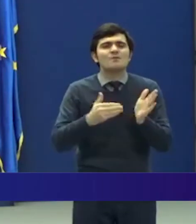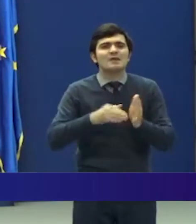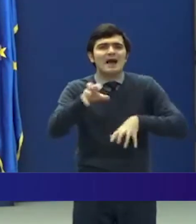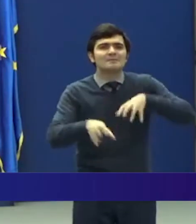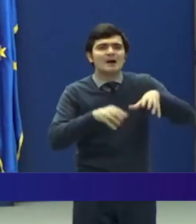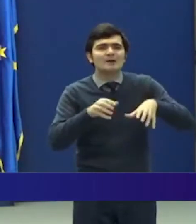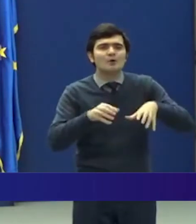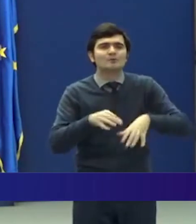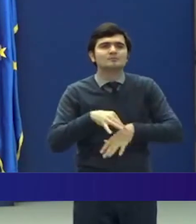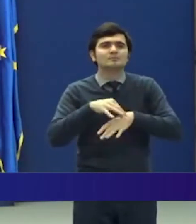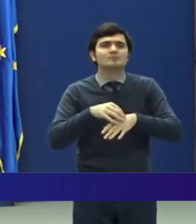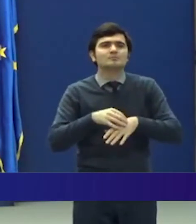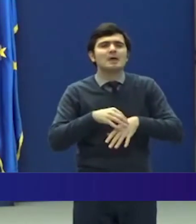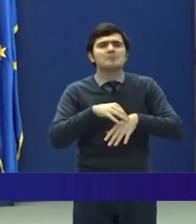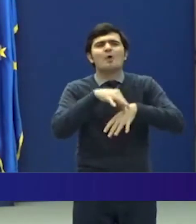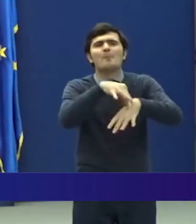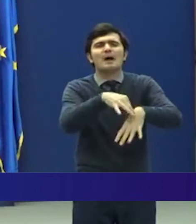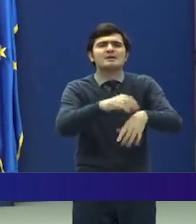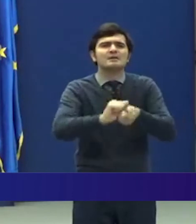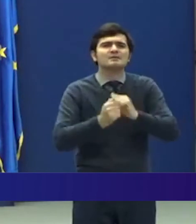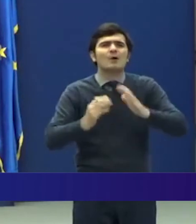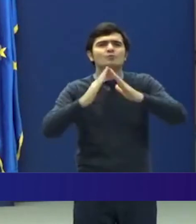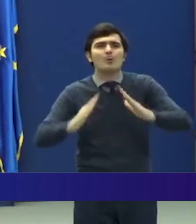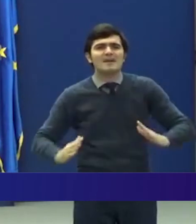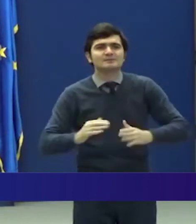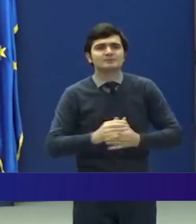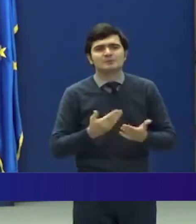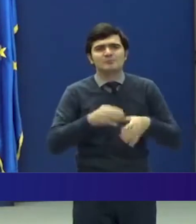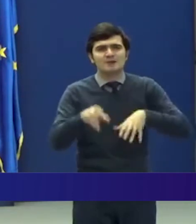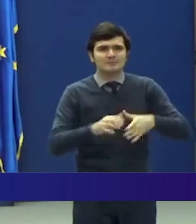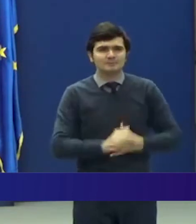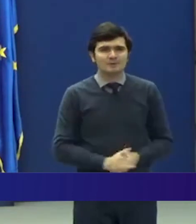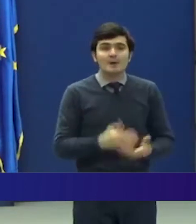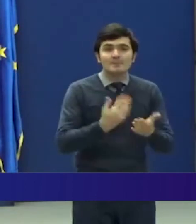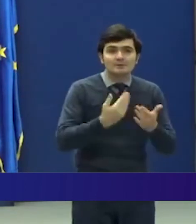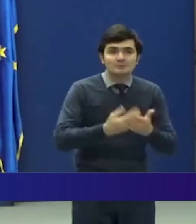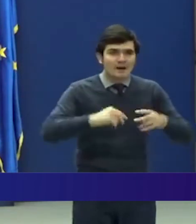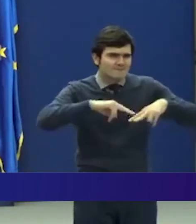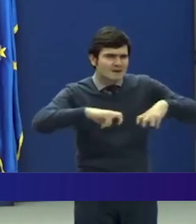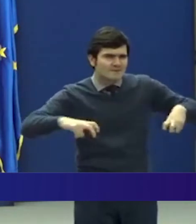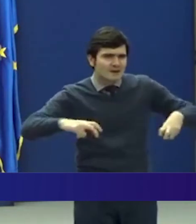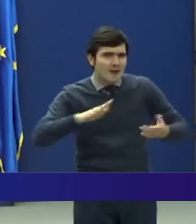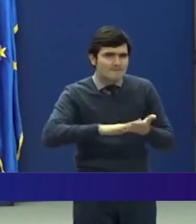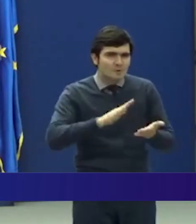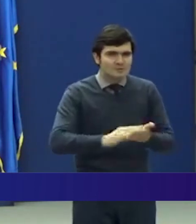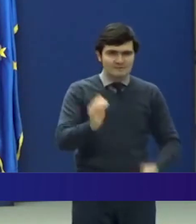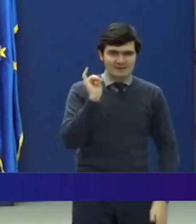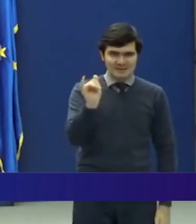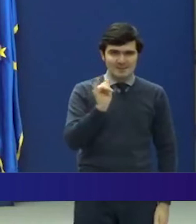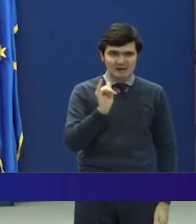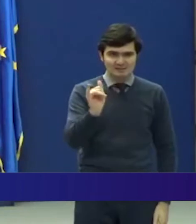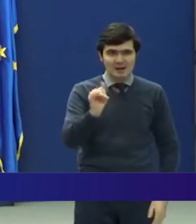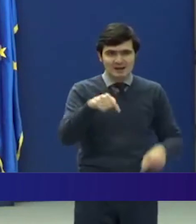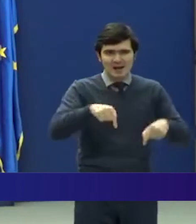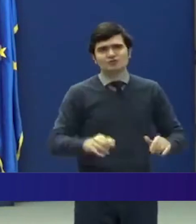de companie, animalelor domestice. Pentru verificarea motivelor deplasărilor, în